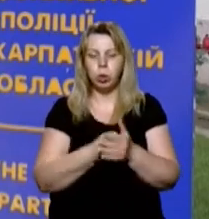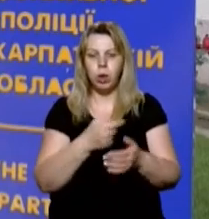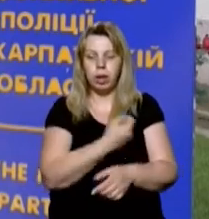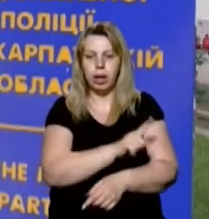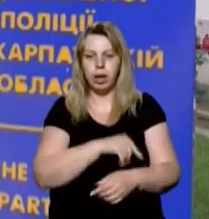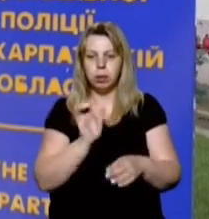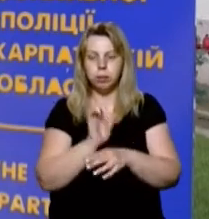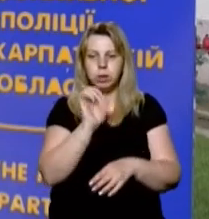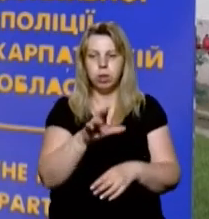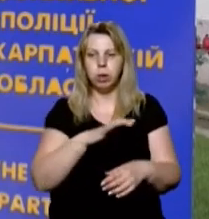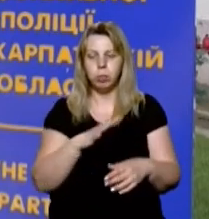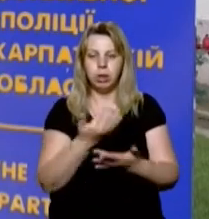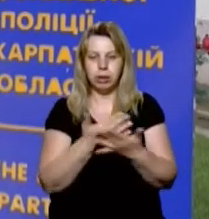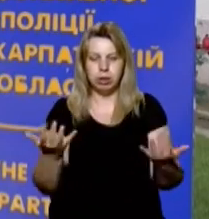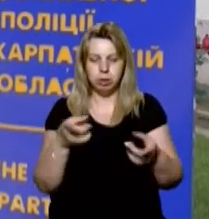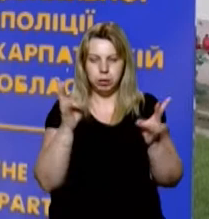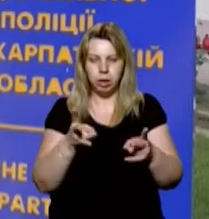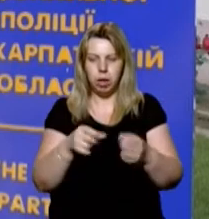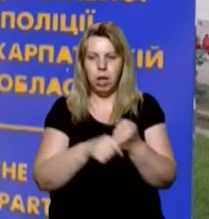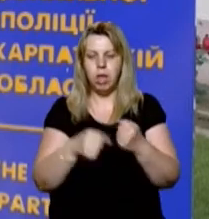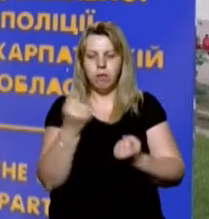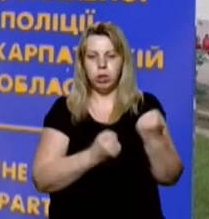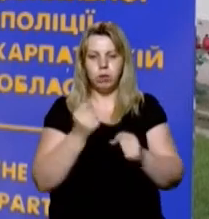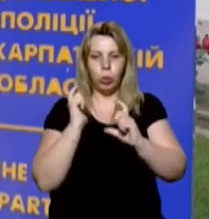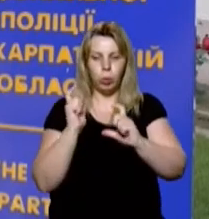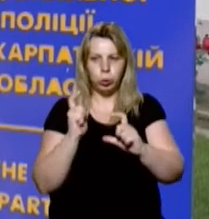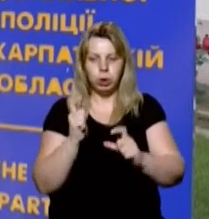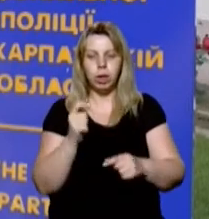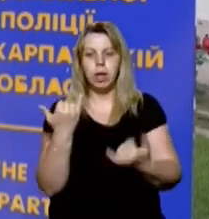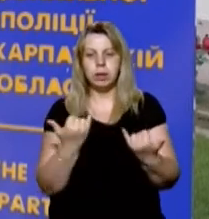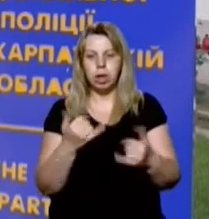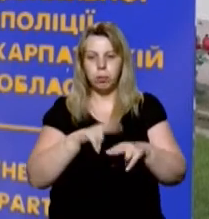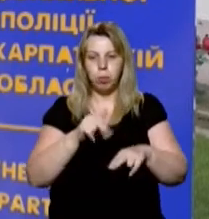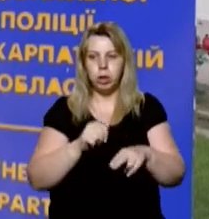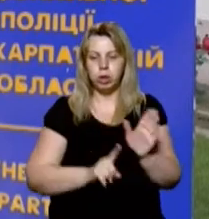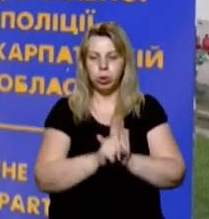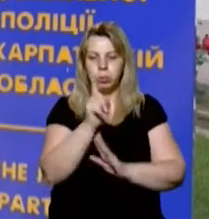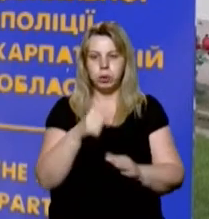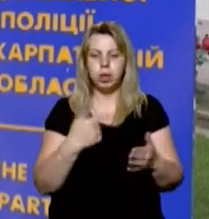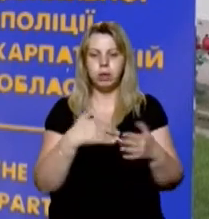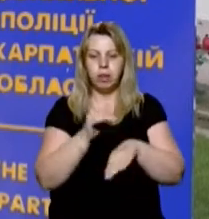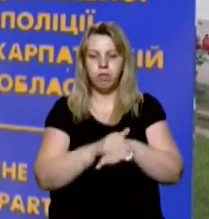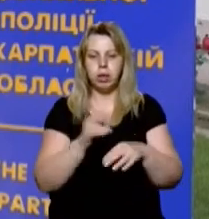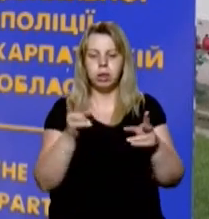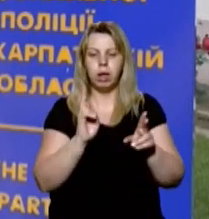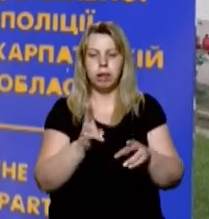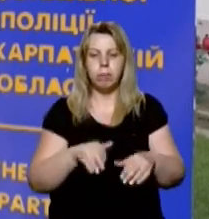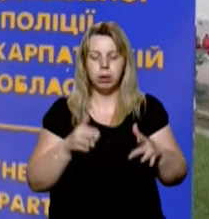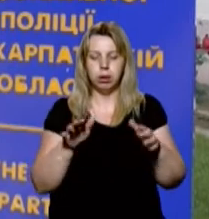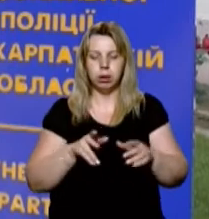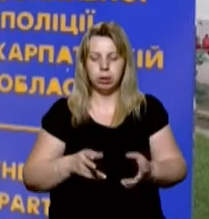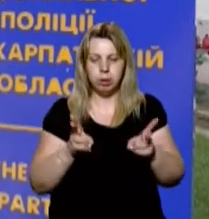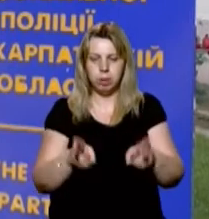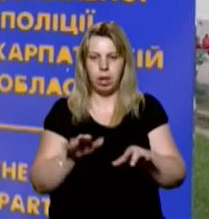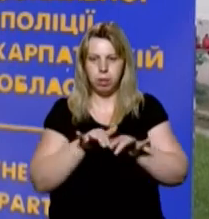лікарні було доставлено численними ушкодженнями і водія вантажівки. Зараз поліції вже розпочато за даним фактом кримінальне провадження.